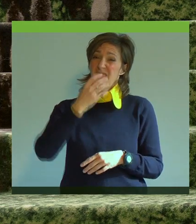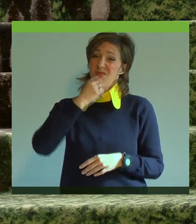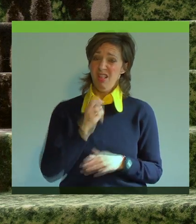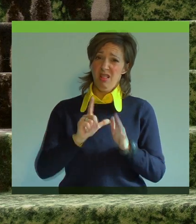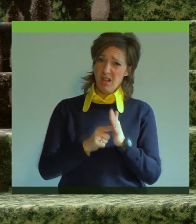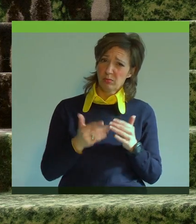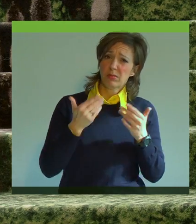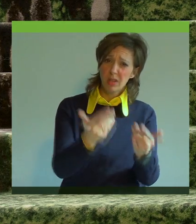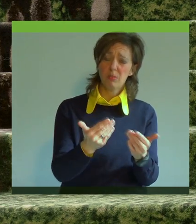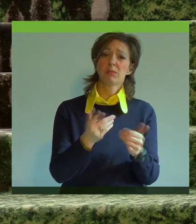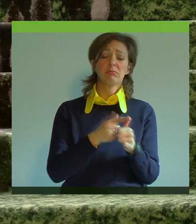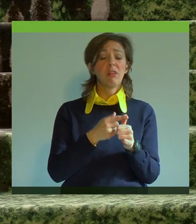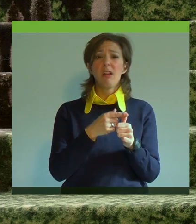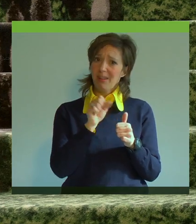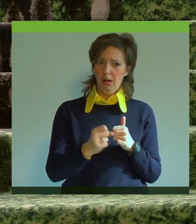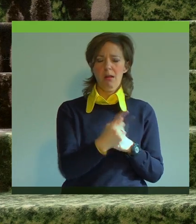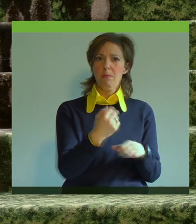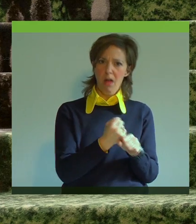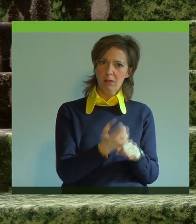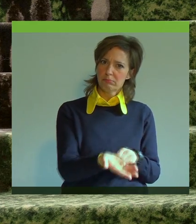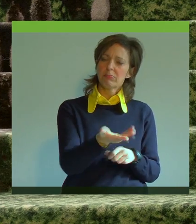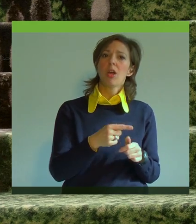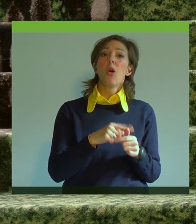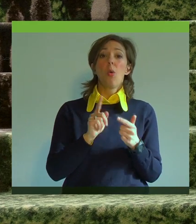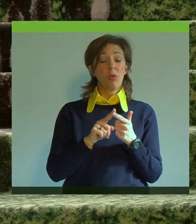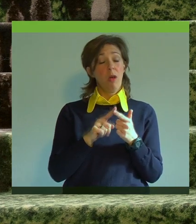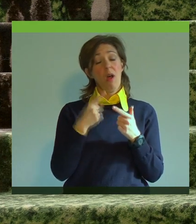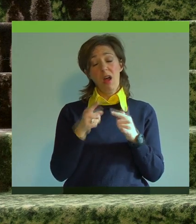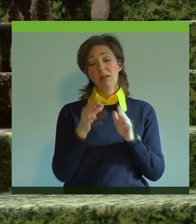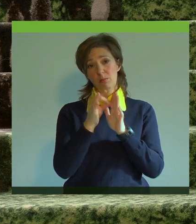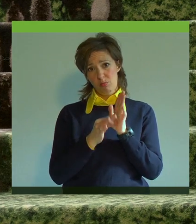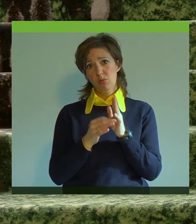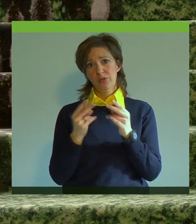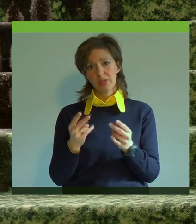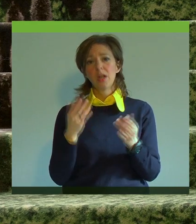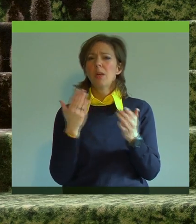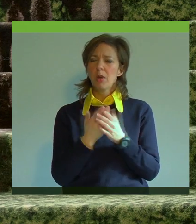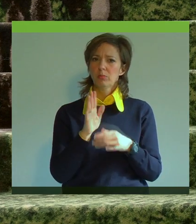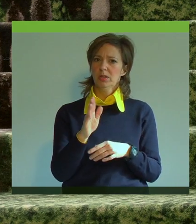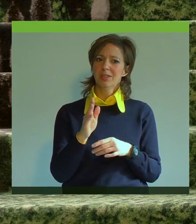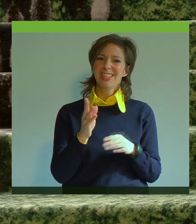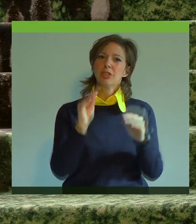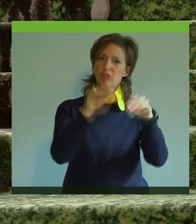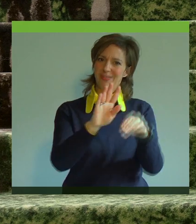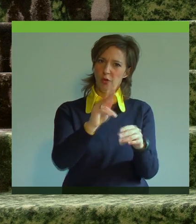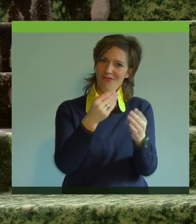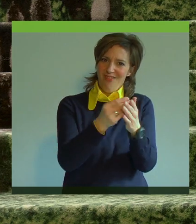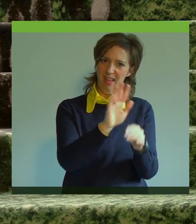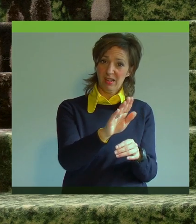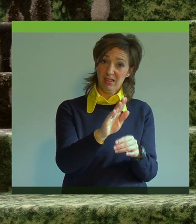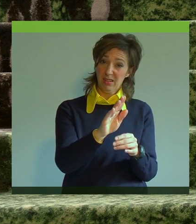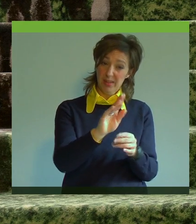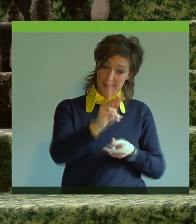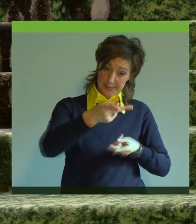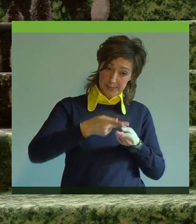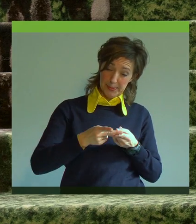den Willen hat, was zu leisten, ist das zum einen möglich. Und zum anderen spielen ja noch ganz andere Faktoren, wie eben zum Beispiel die Werte der Stiftung eine